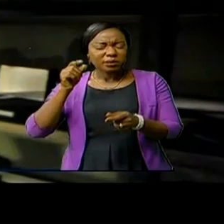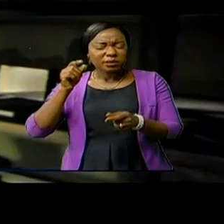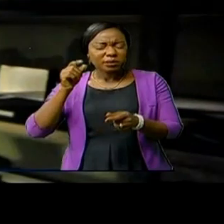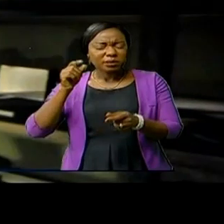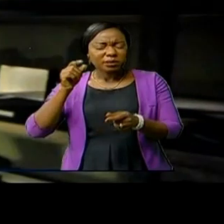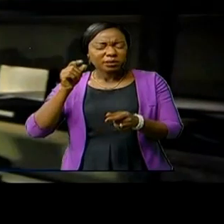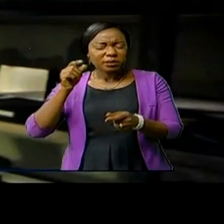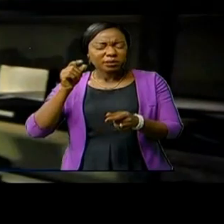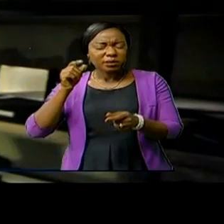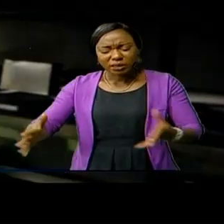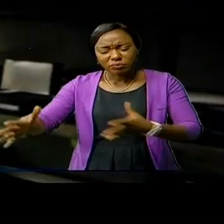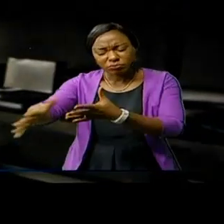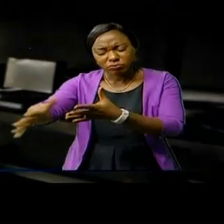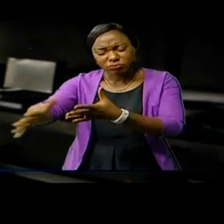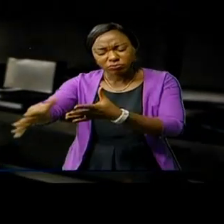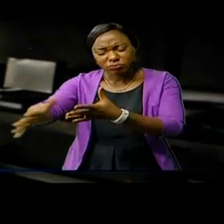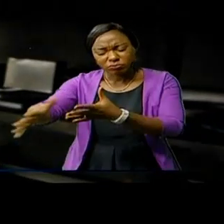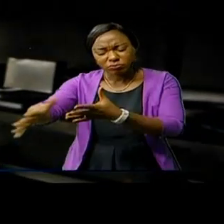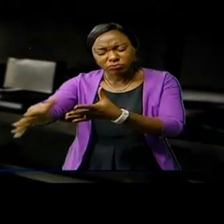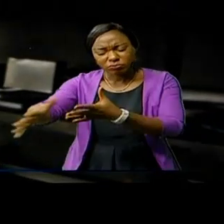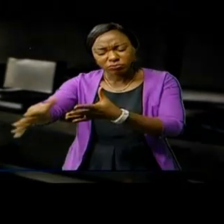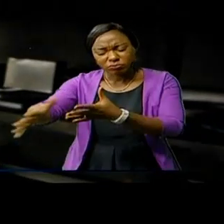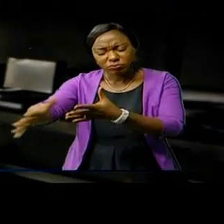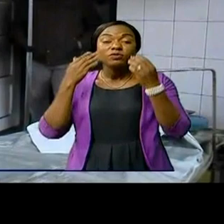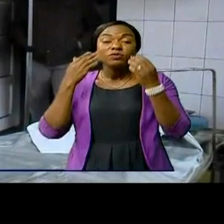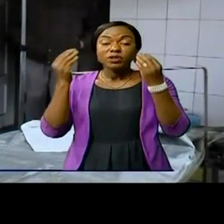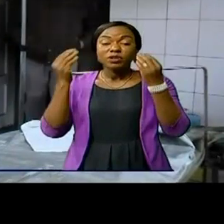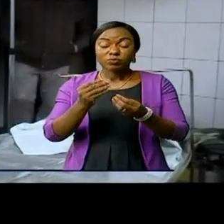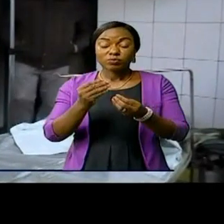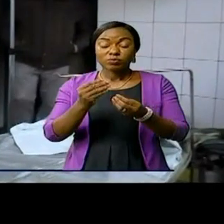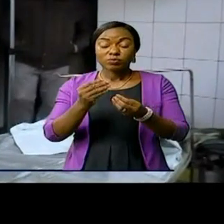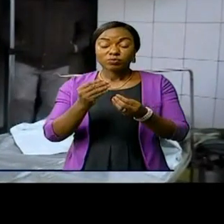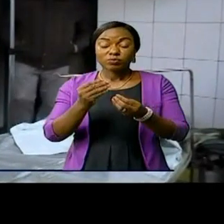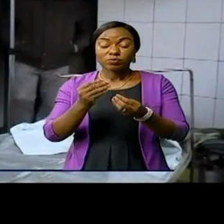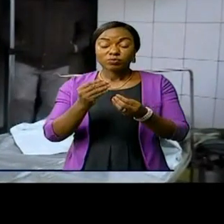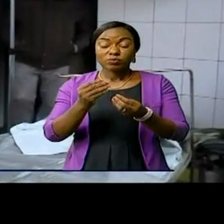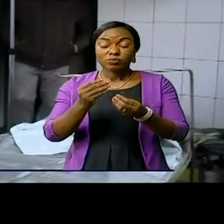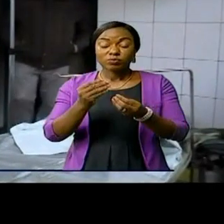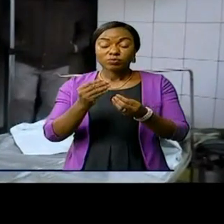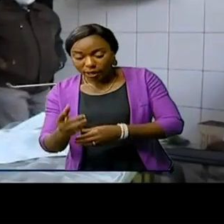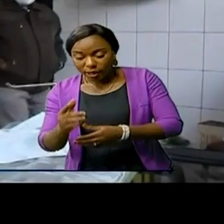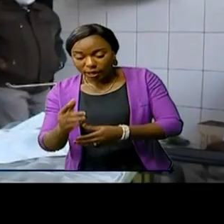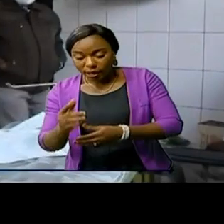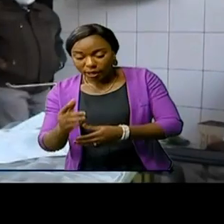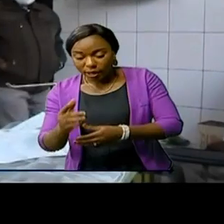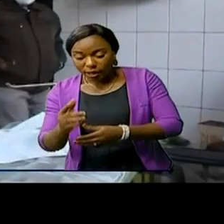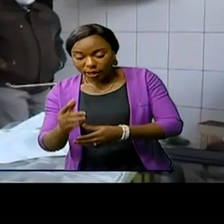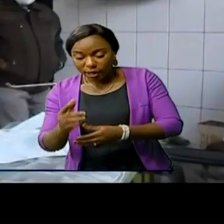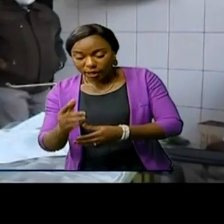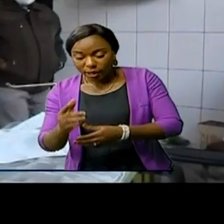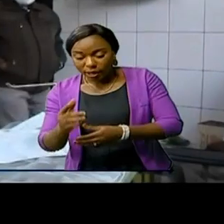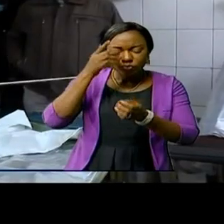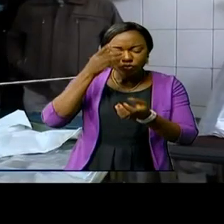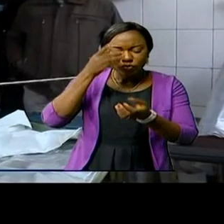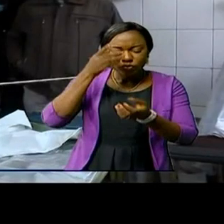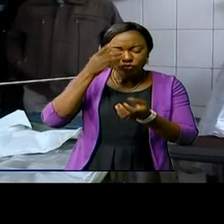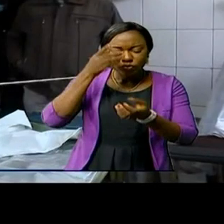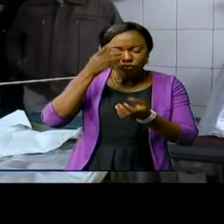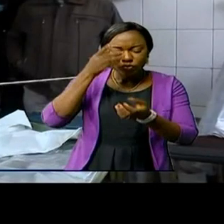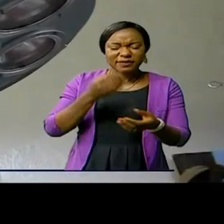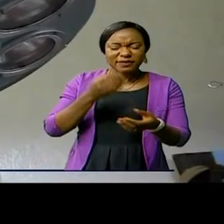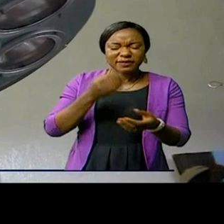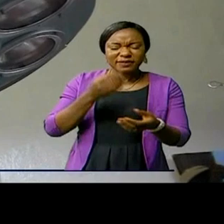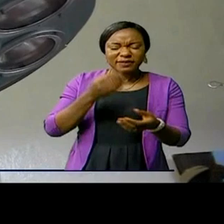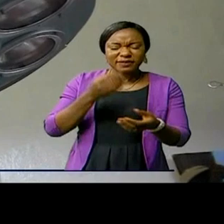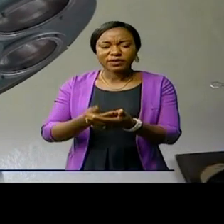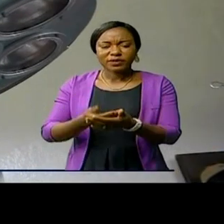fondation Tchocola Cantintima s'est dépêchée sur place pour évaluer les dégâts et donner une aide d'urgence en attendant